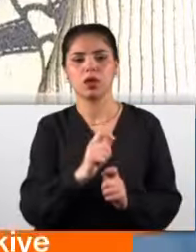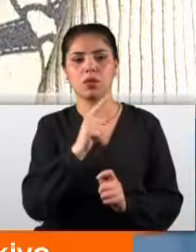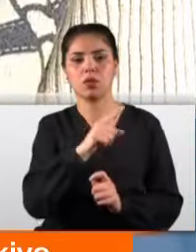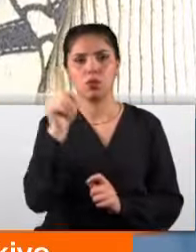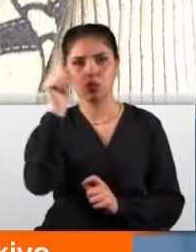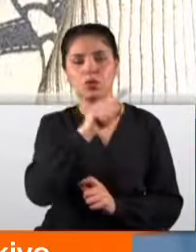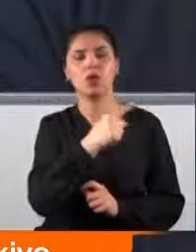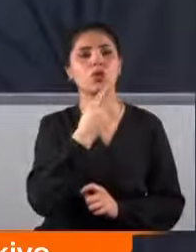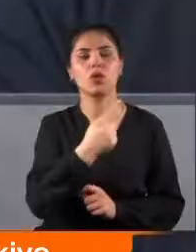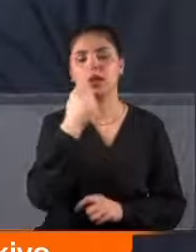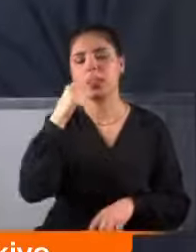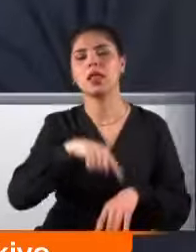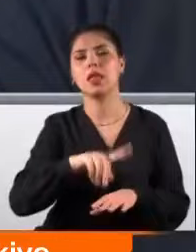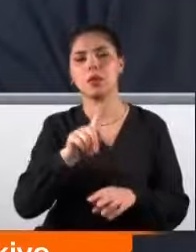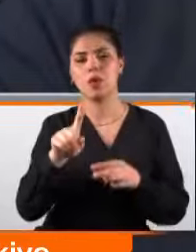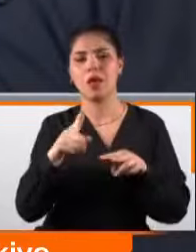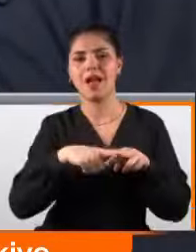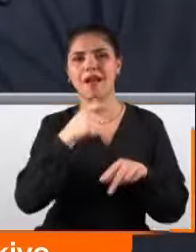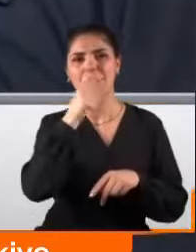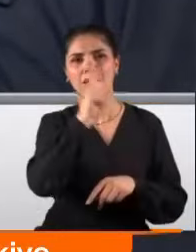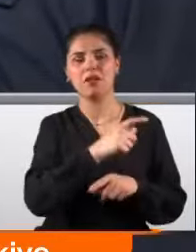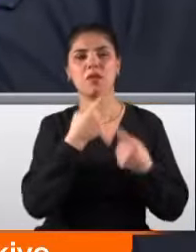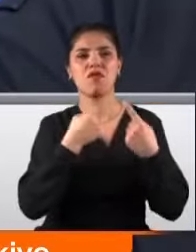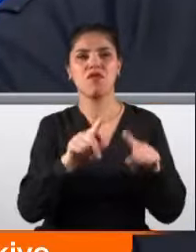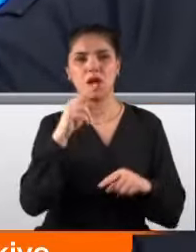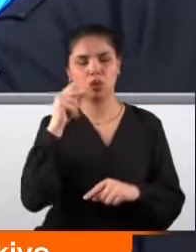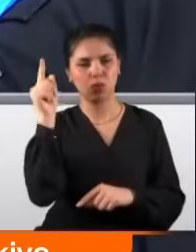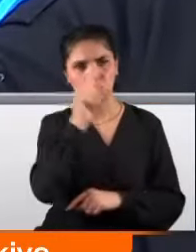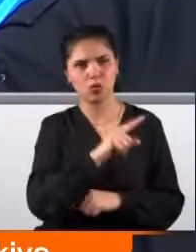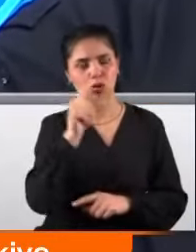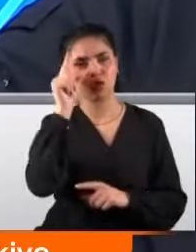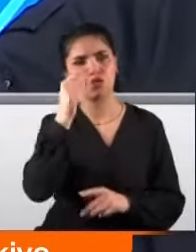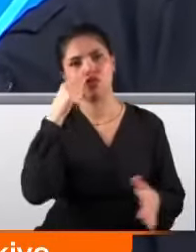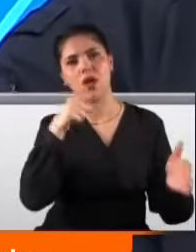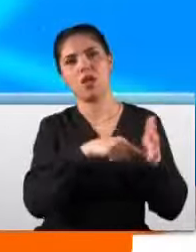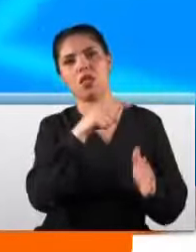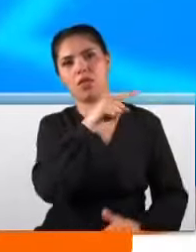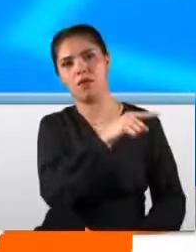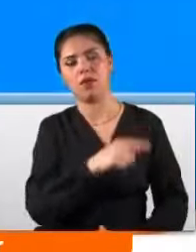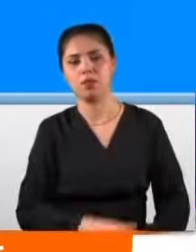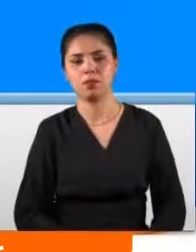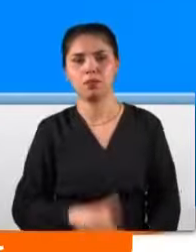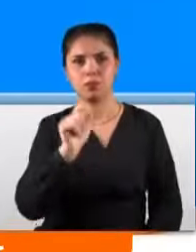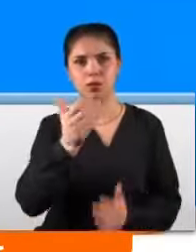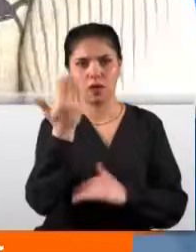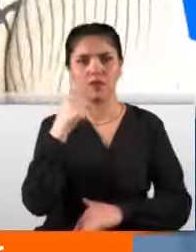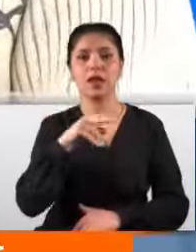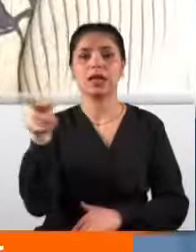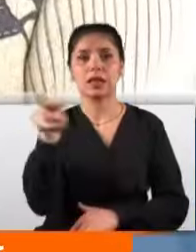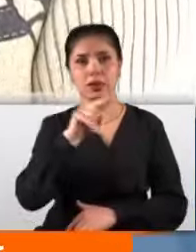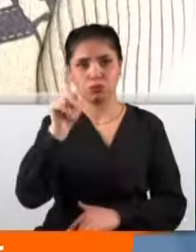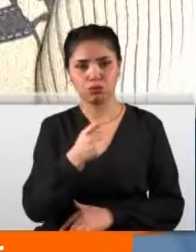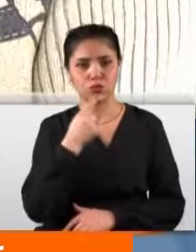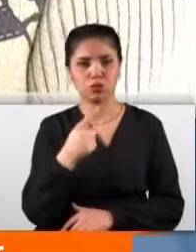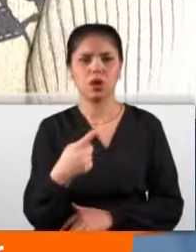senin biz hiçbir dediğine inanmıyoruz. Ali Kan çelişkili ifadeleriyle şüphe oklarının hedefindeydi. Bir gün evvel sana ikinizi de bulacağım deyip,